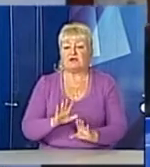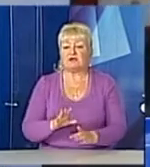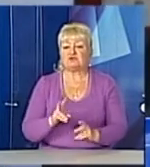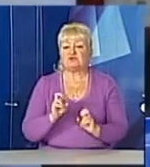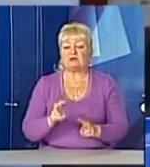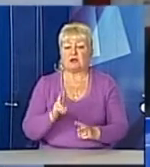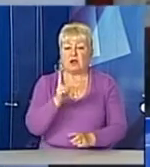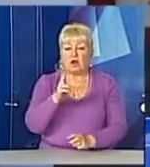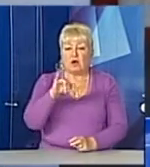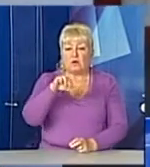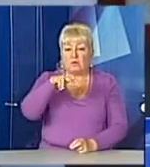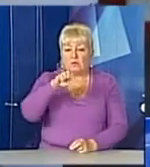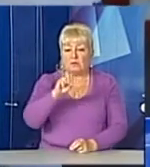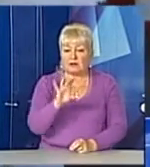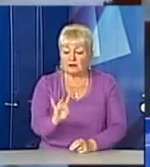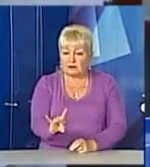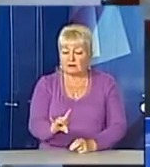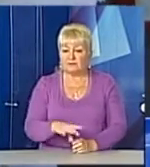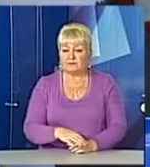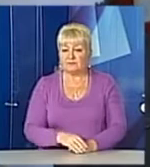казати, кумір. Це, по суті,